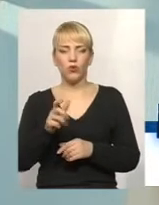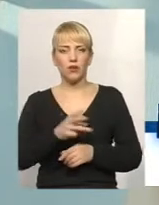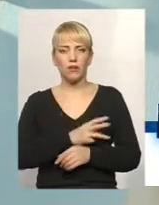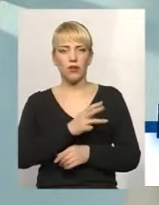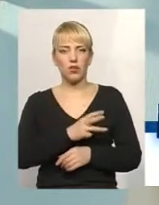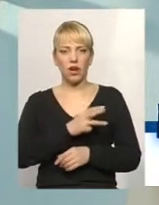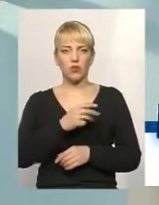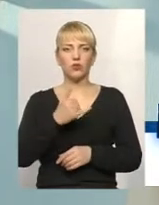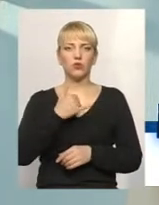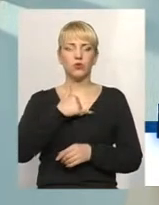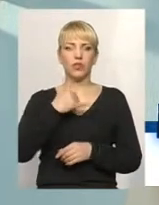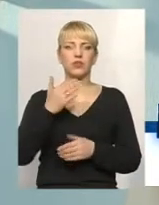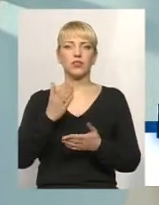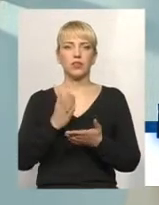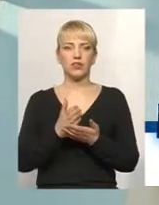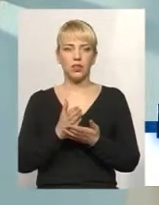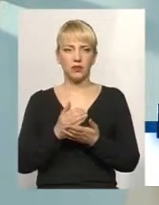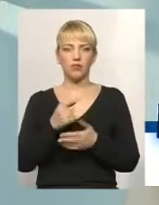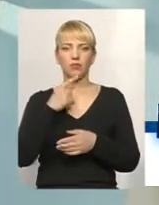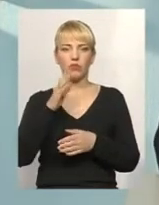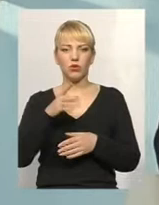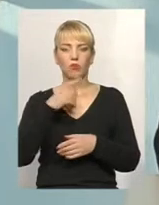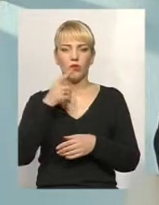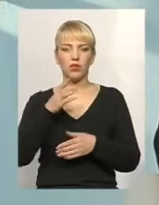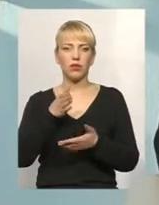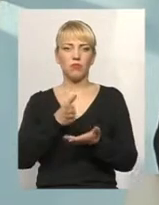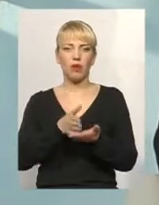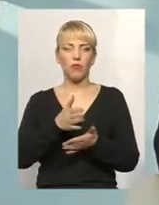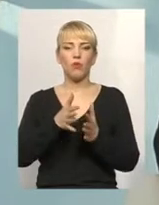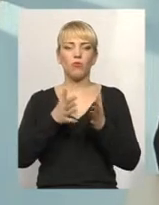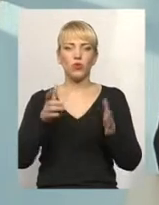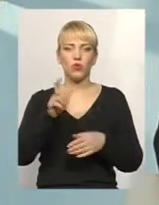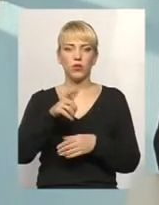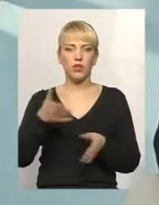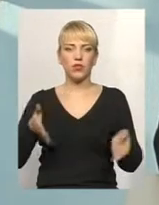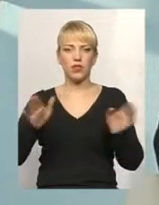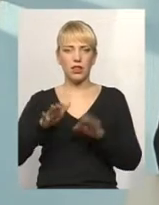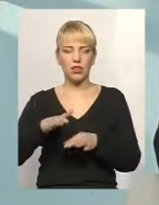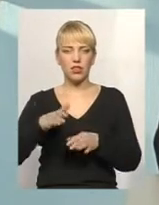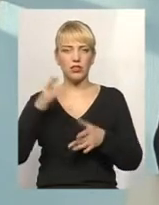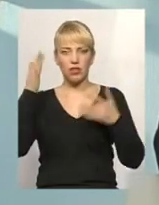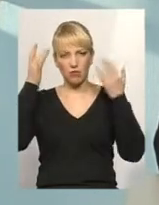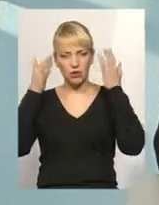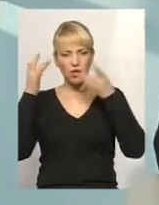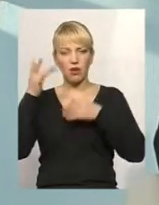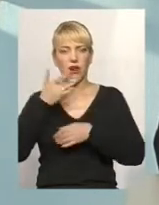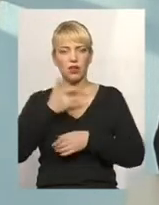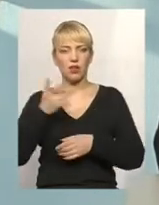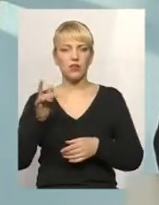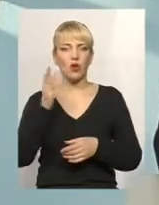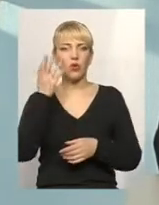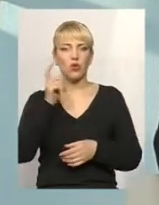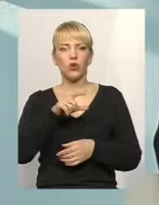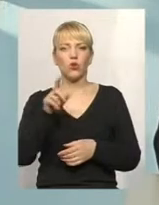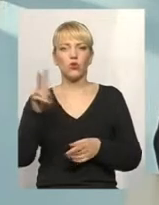в нас ще є, будемо казати прямо, в більшості залишився радянський менталітет. Коли люди думають, що хтось їм щось